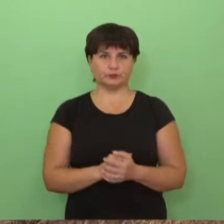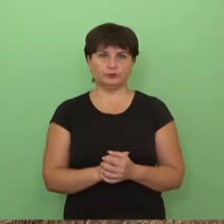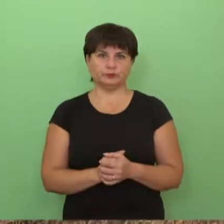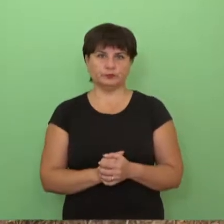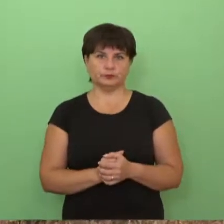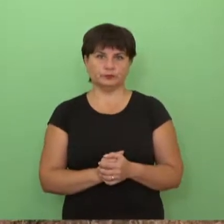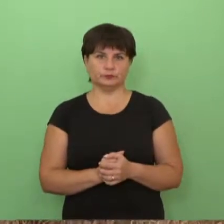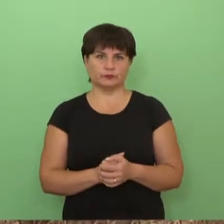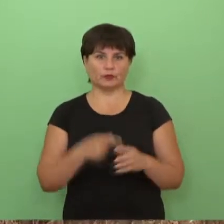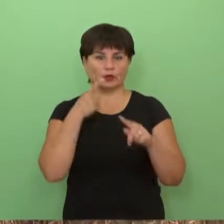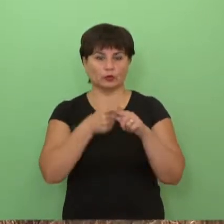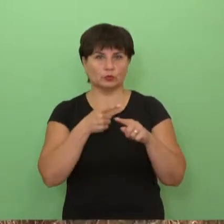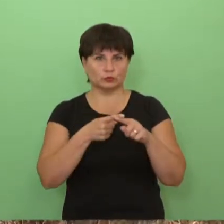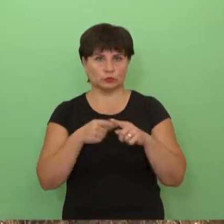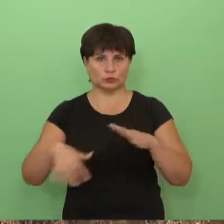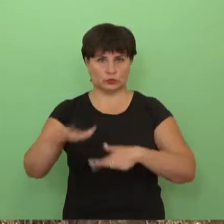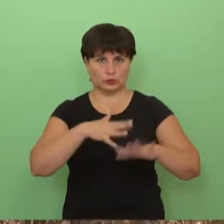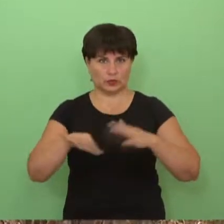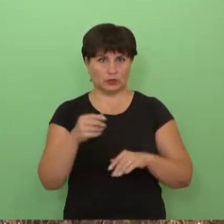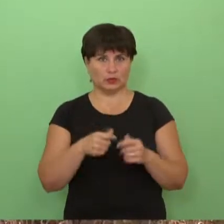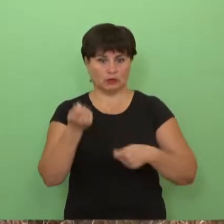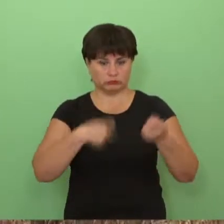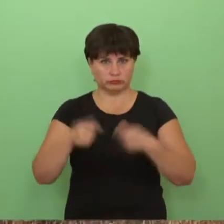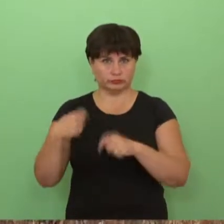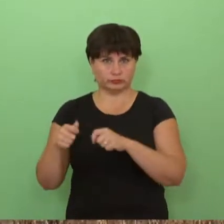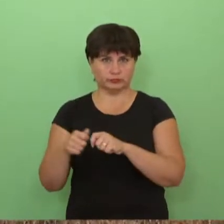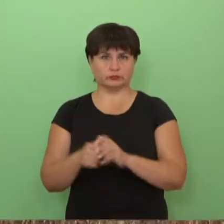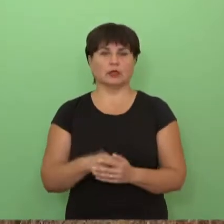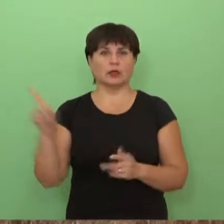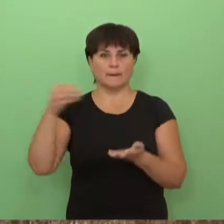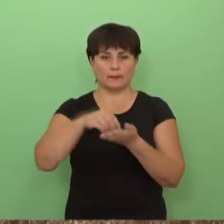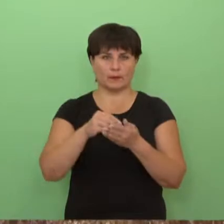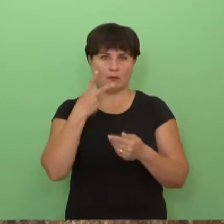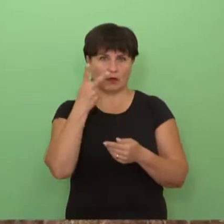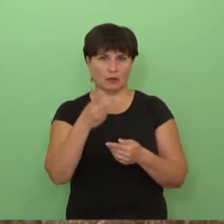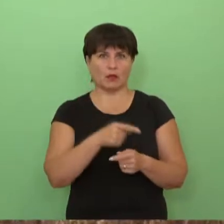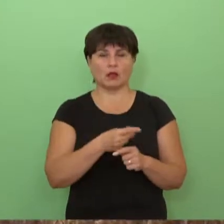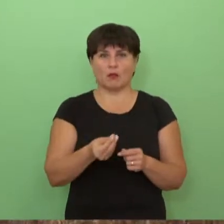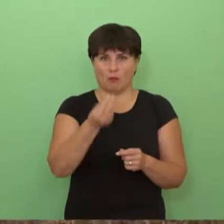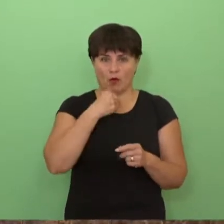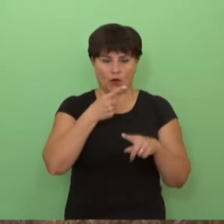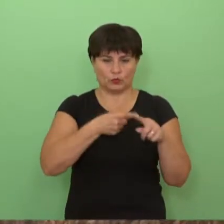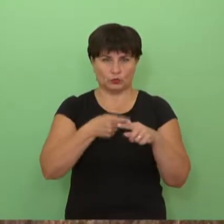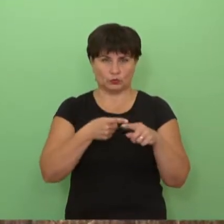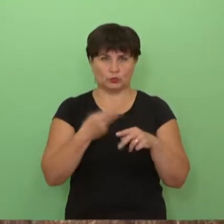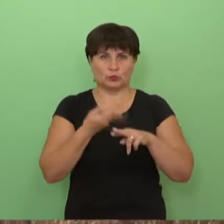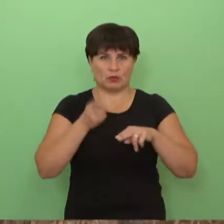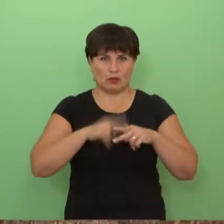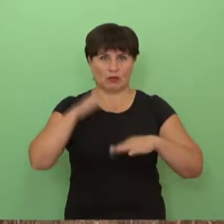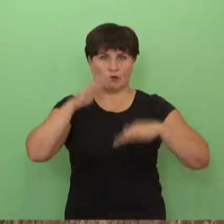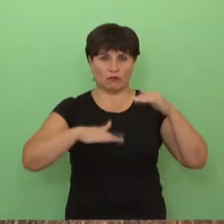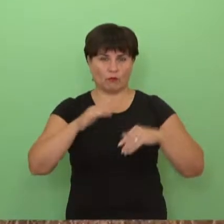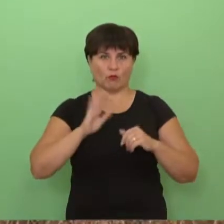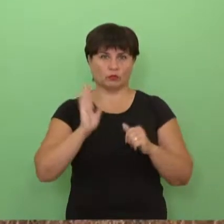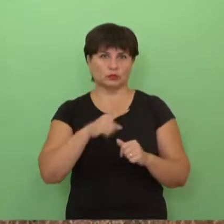grūdų rinka pirkėjai pamatė, kad grečiausiai tų pašarinių grūdų dėl saiko svorio bus daugiau, tai šiek tiek ir